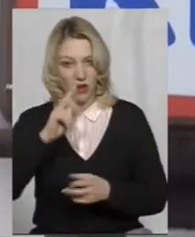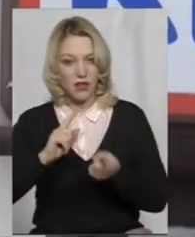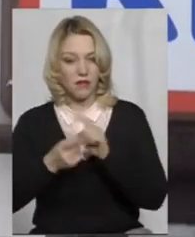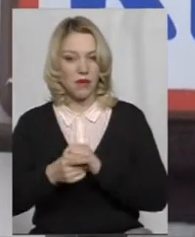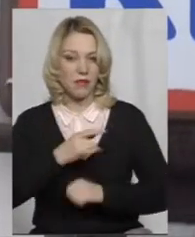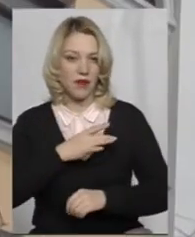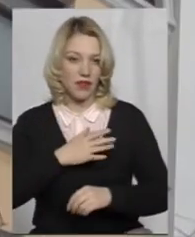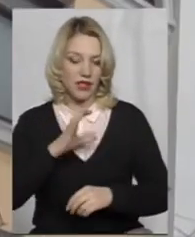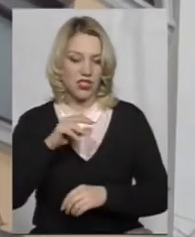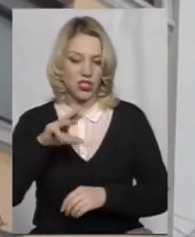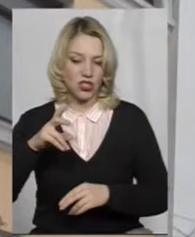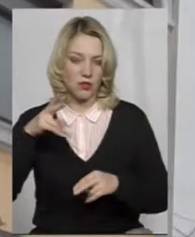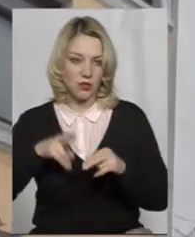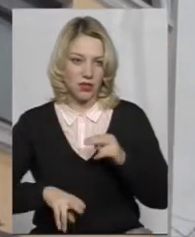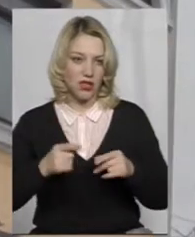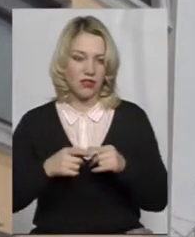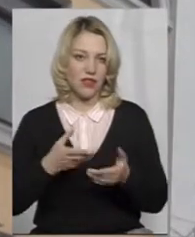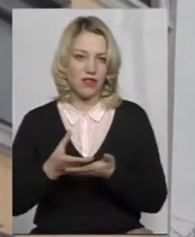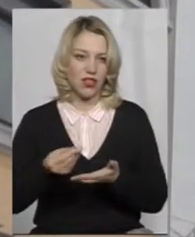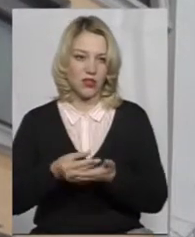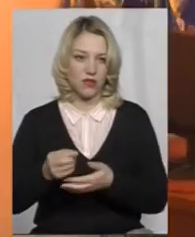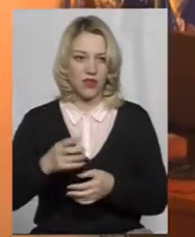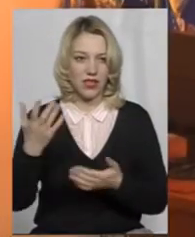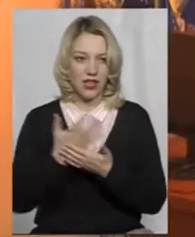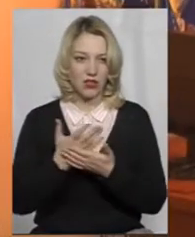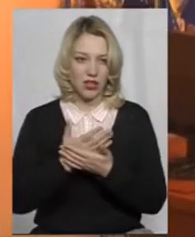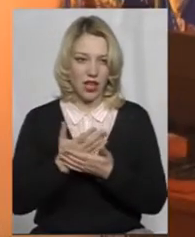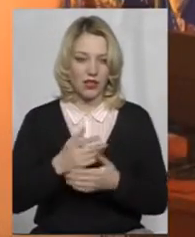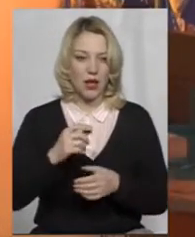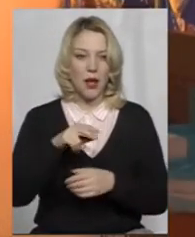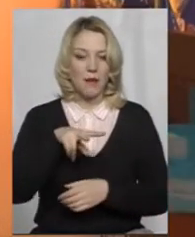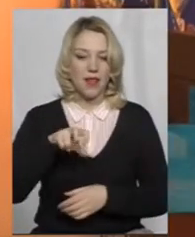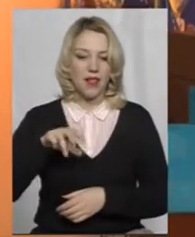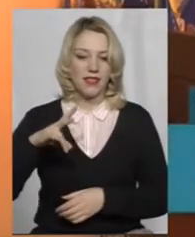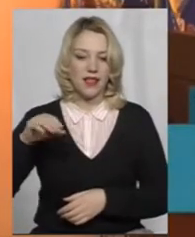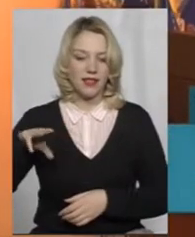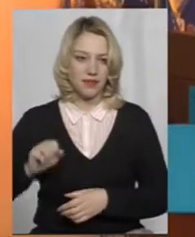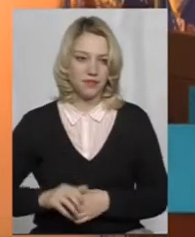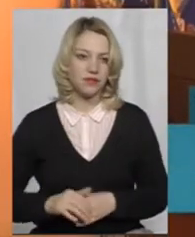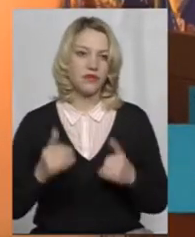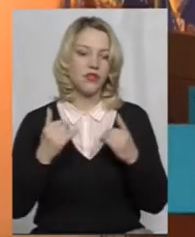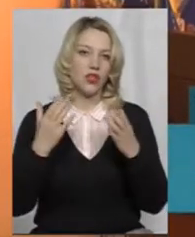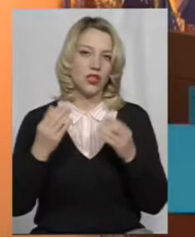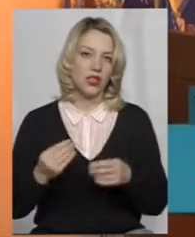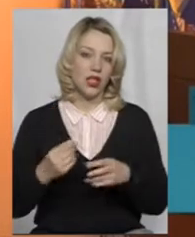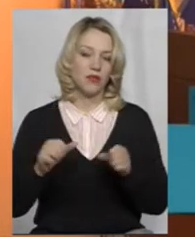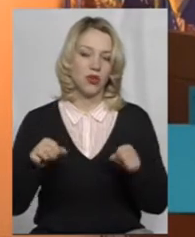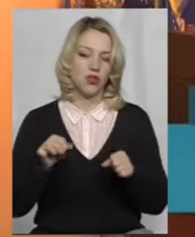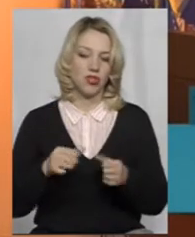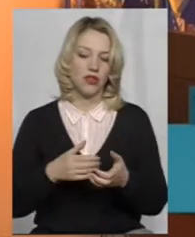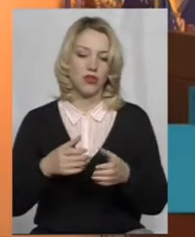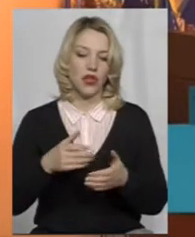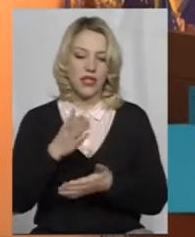року припинилось фінансування з обласного бюджету кінотеатру «Планета». На сьогоднішній день можливо знято фінансування з